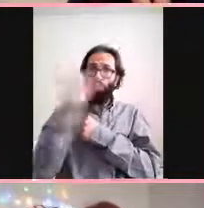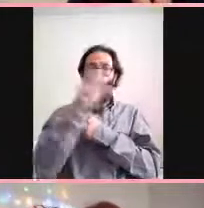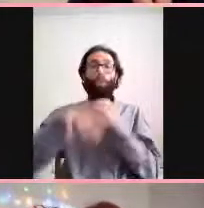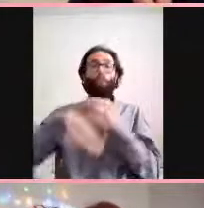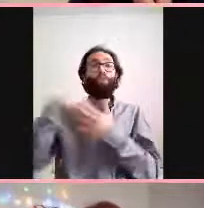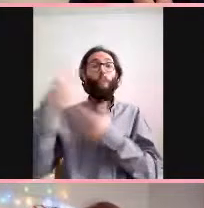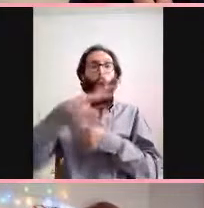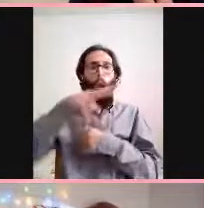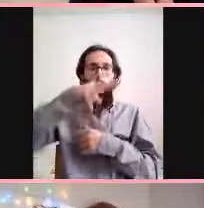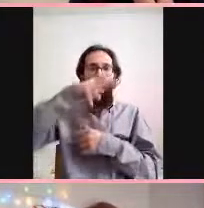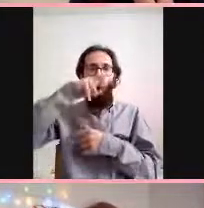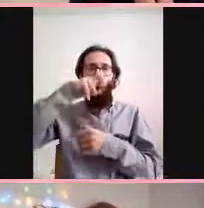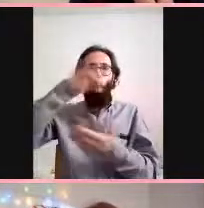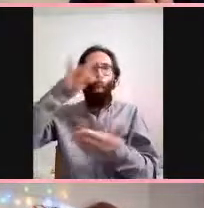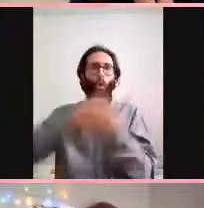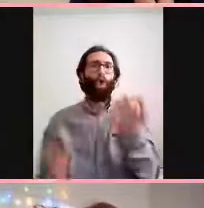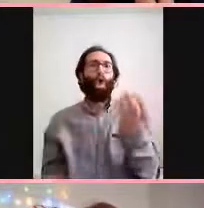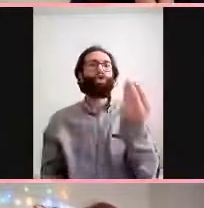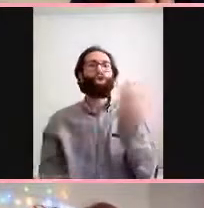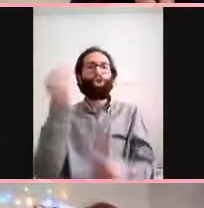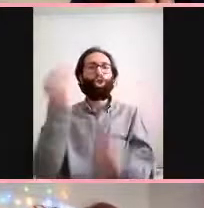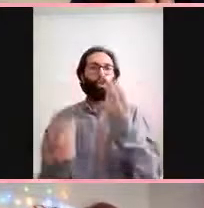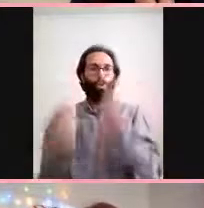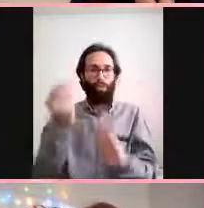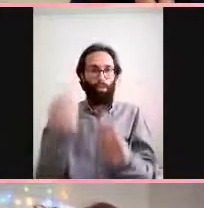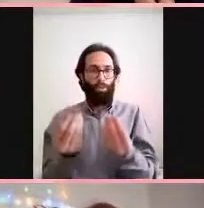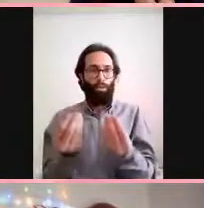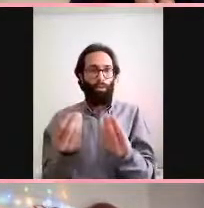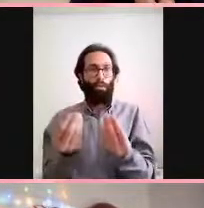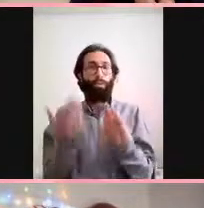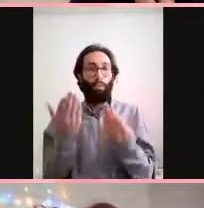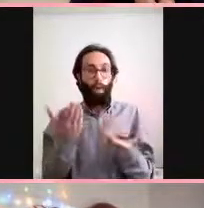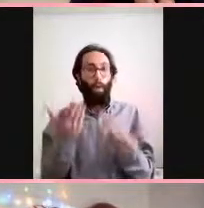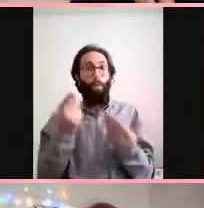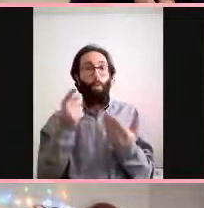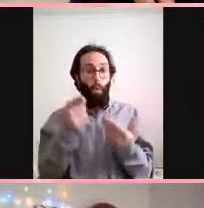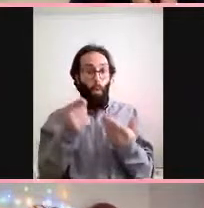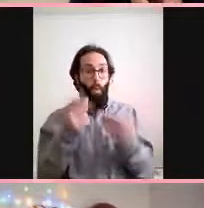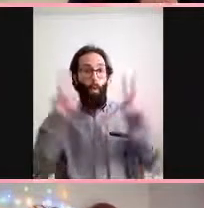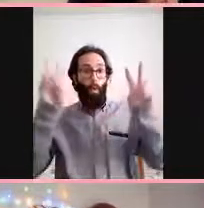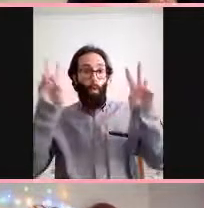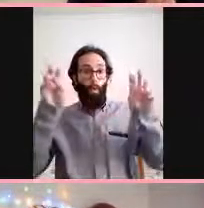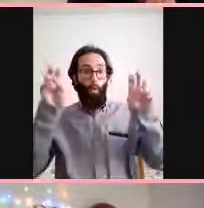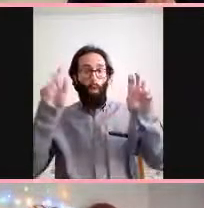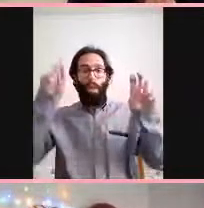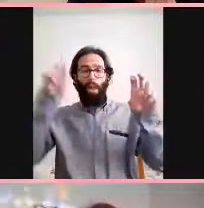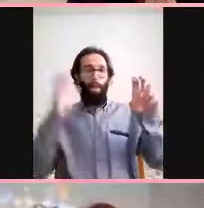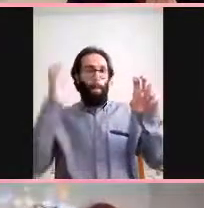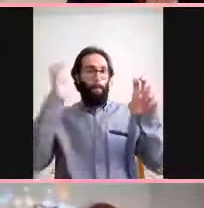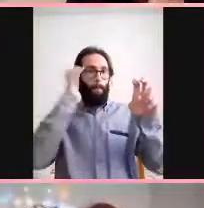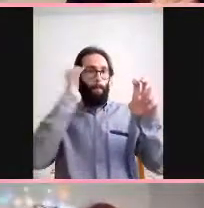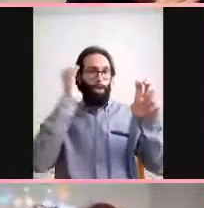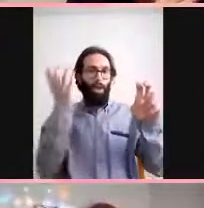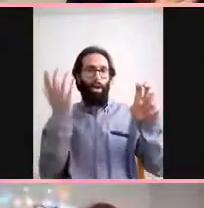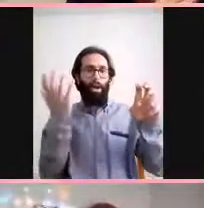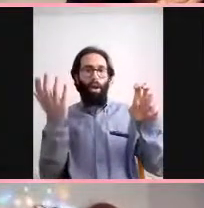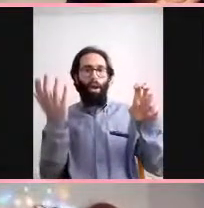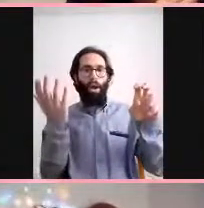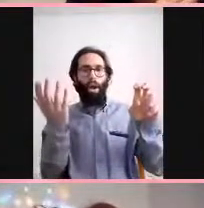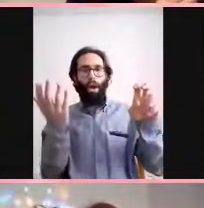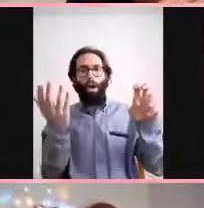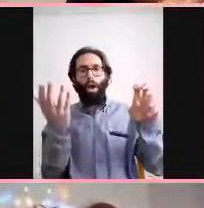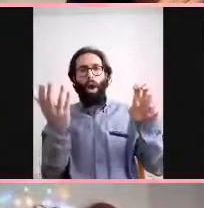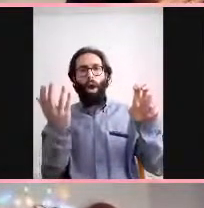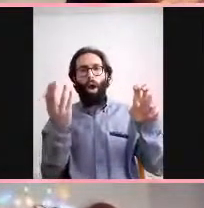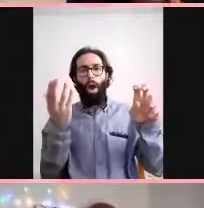ya kesinlikle ya verebilir evet kesinlikle verebilir yani ilk baştaki ölümcül olan virüs belki sadece akciğere